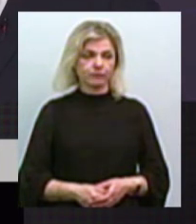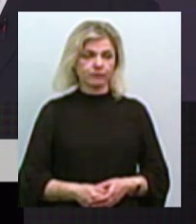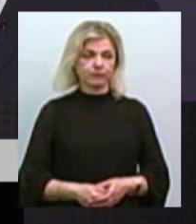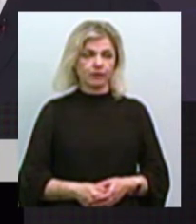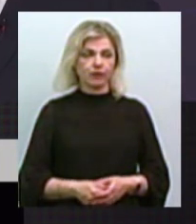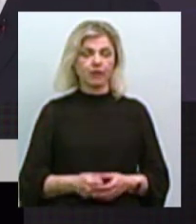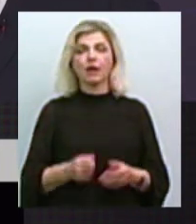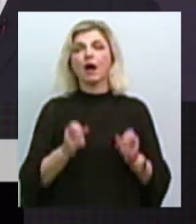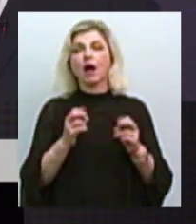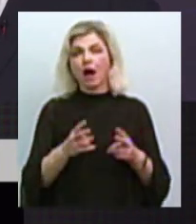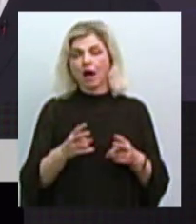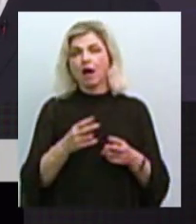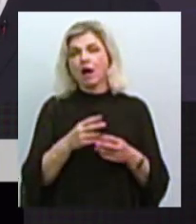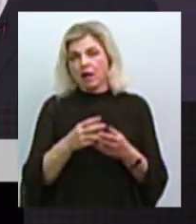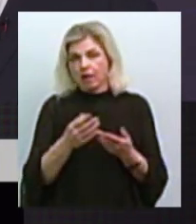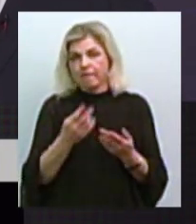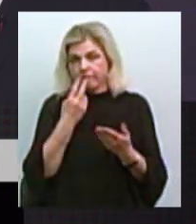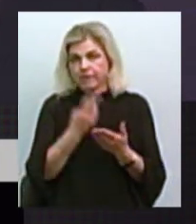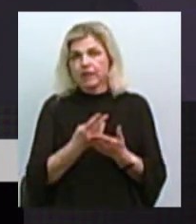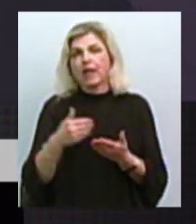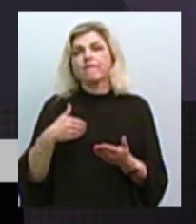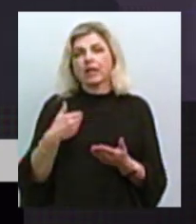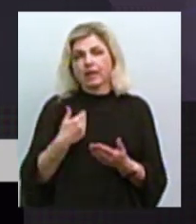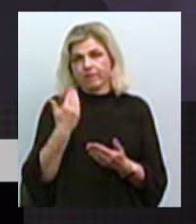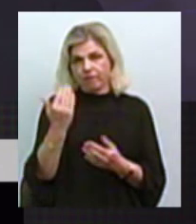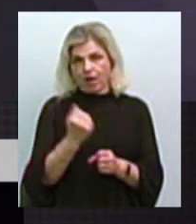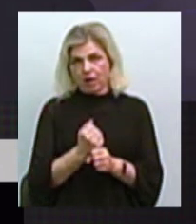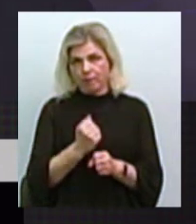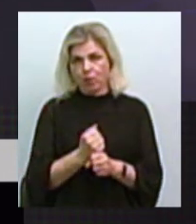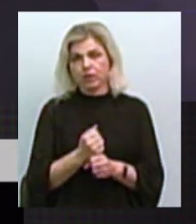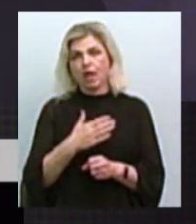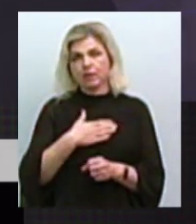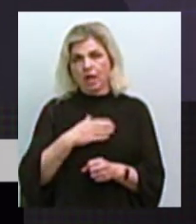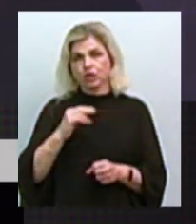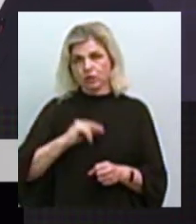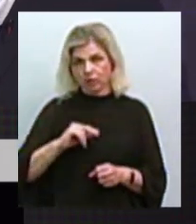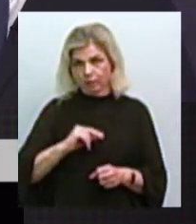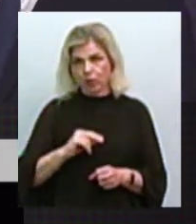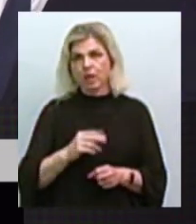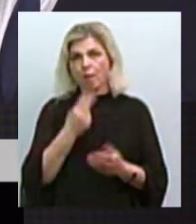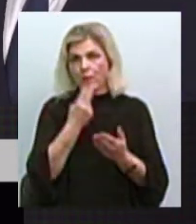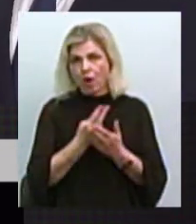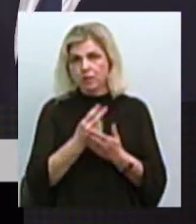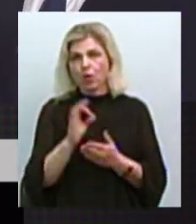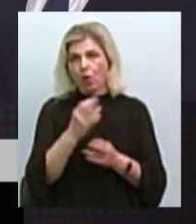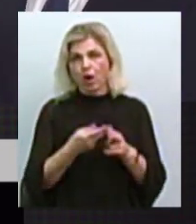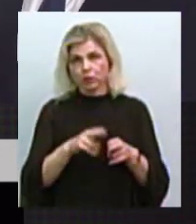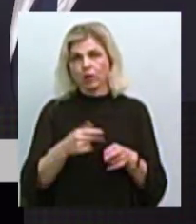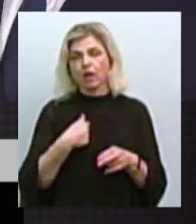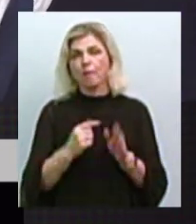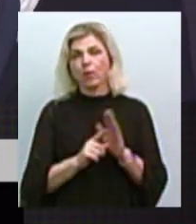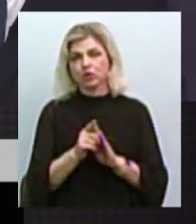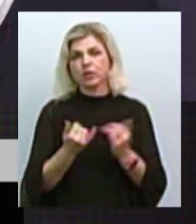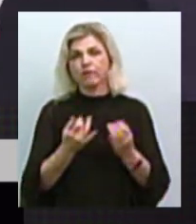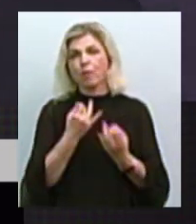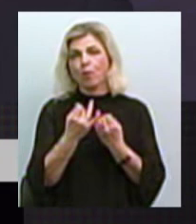вимірюється ефективність роботи вашої служби в області? А ефективність роботи нашої служби вимірюється саме тими показниками, про які я розпочав сьогодні вести